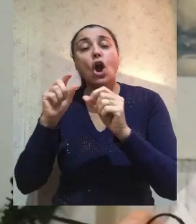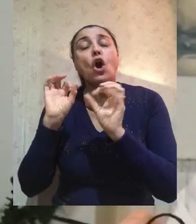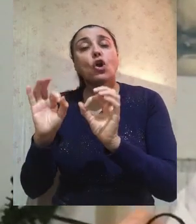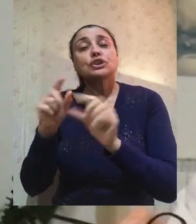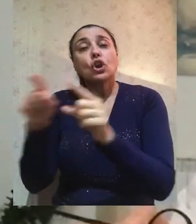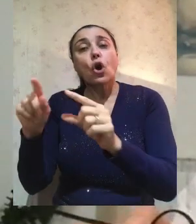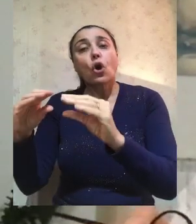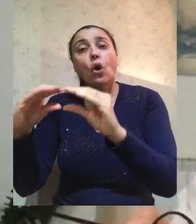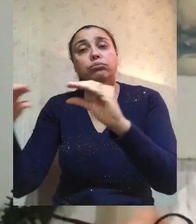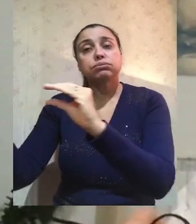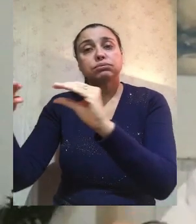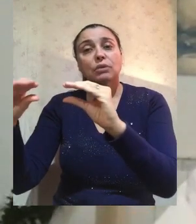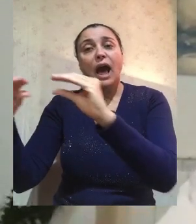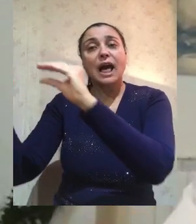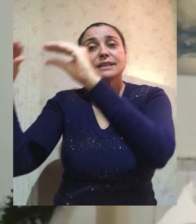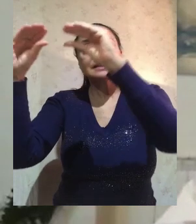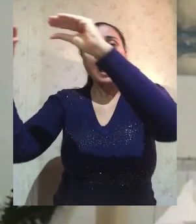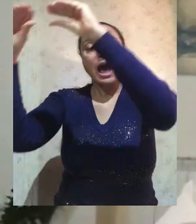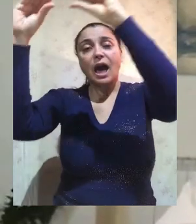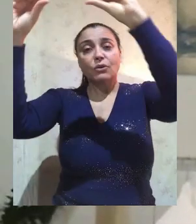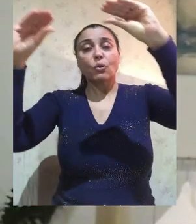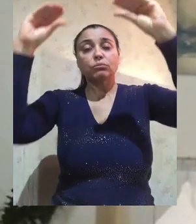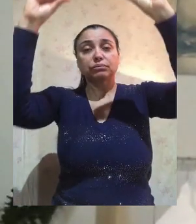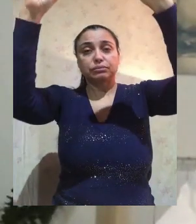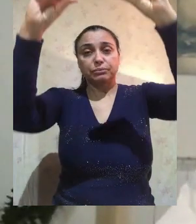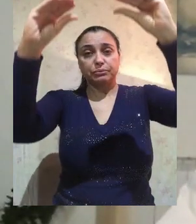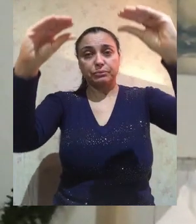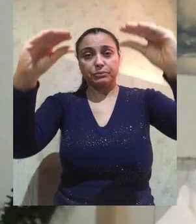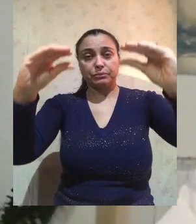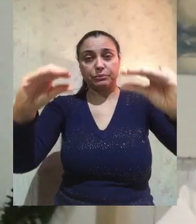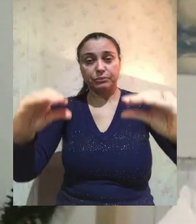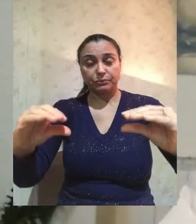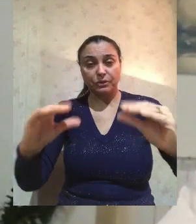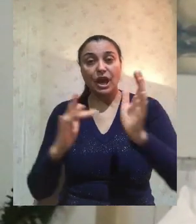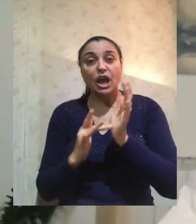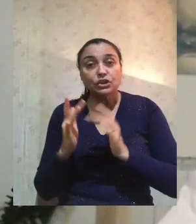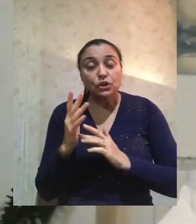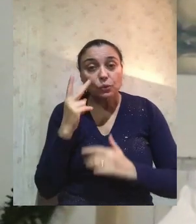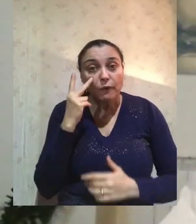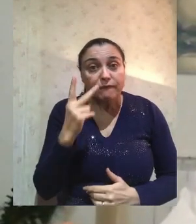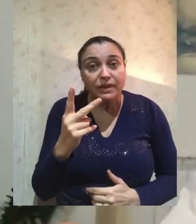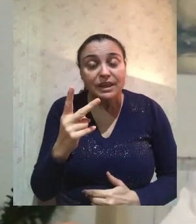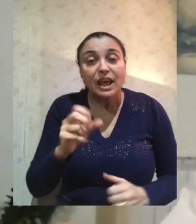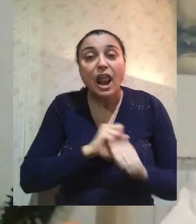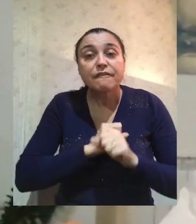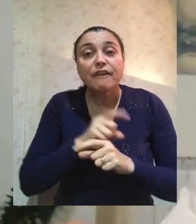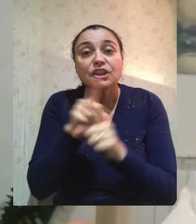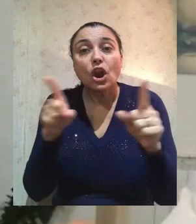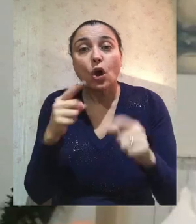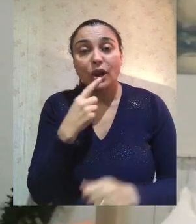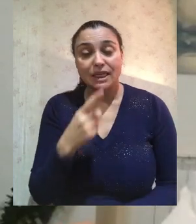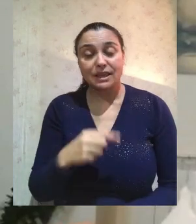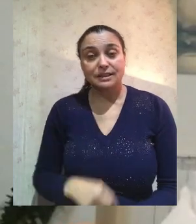davanti a Gesù. Egli, veduta la loro fede, disse, uomo, i tuoi peccati ti sono